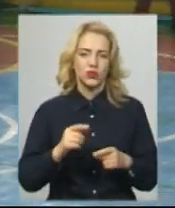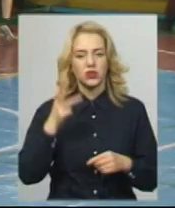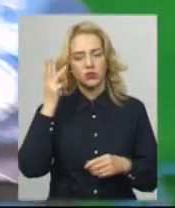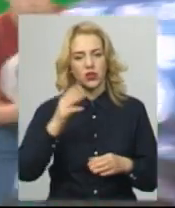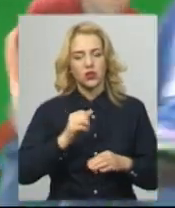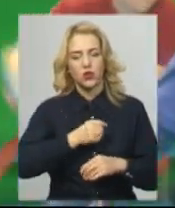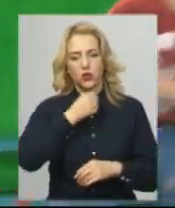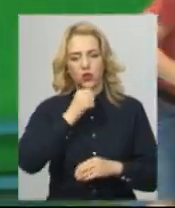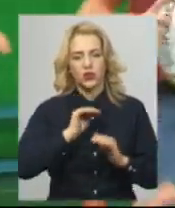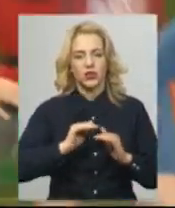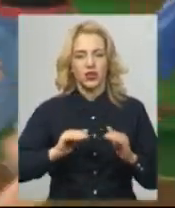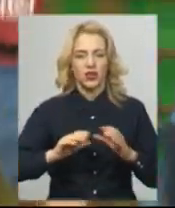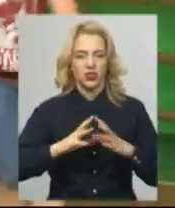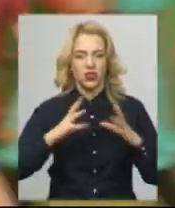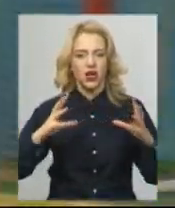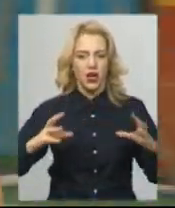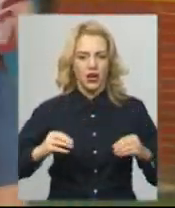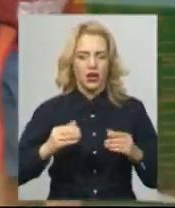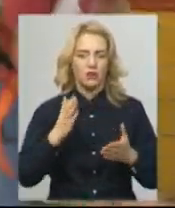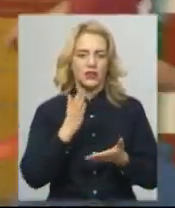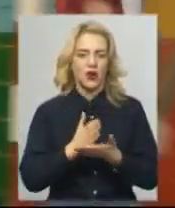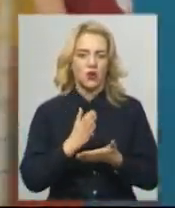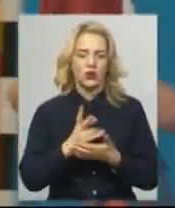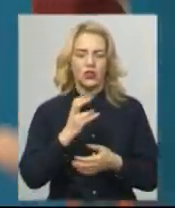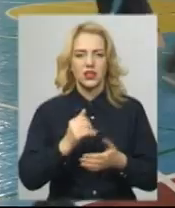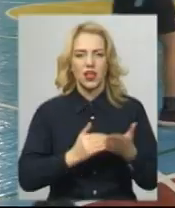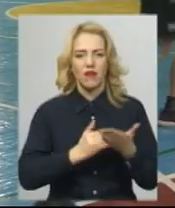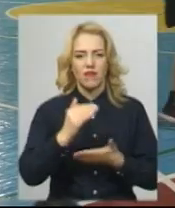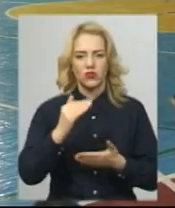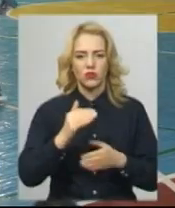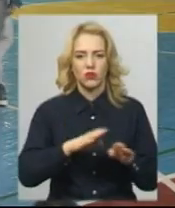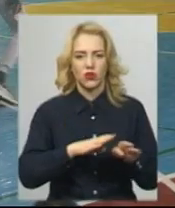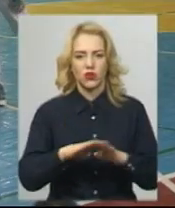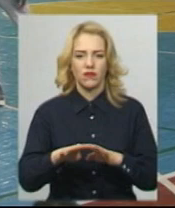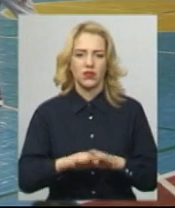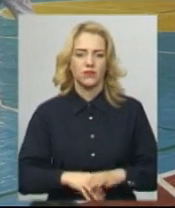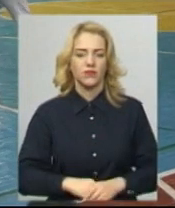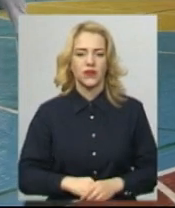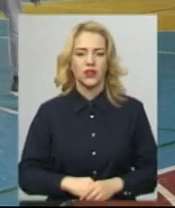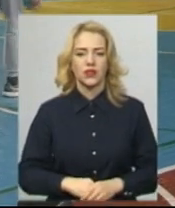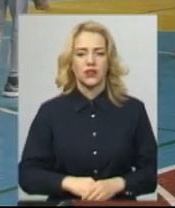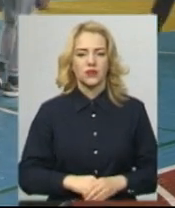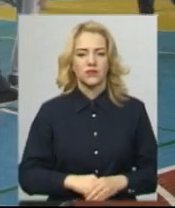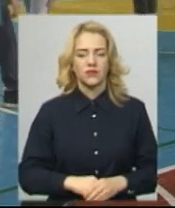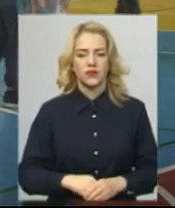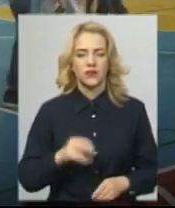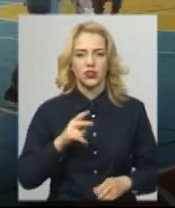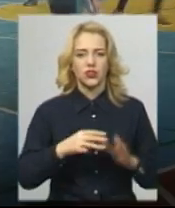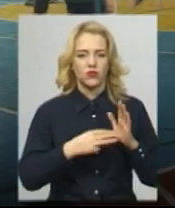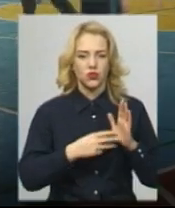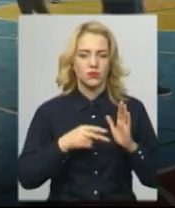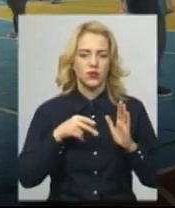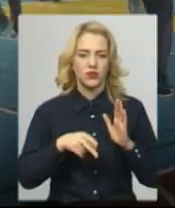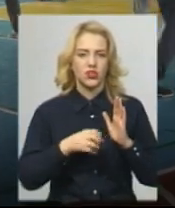регби знаходиться на високому рівні. Говорить головний спеціаліст управління молоді і спорту Тетяна Загрічук. У 2008-2017